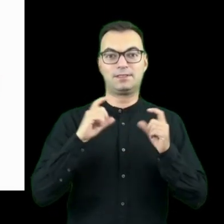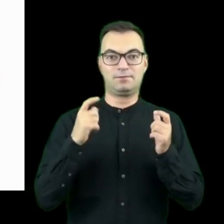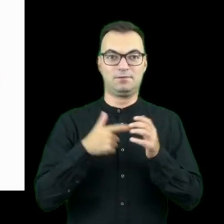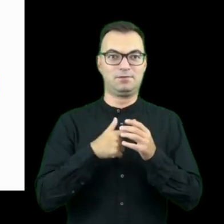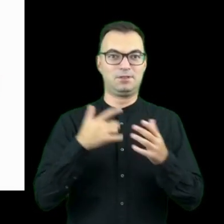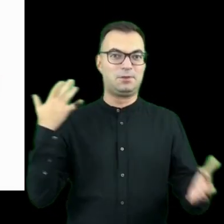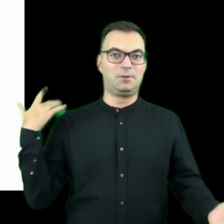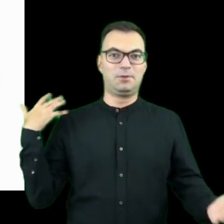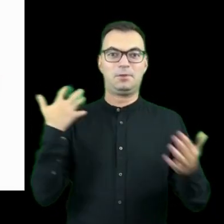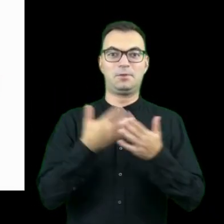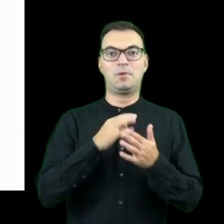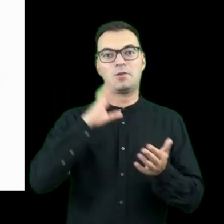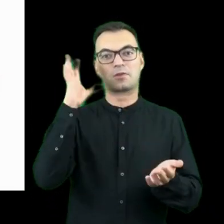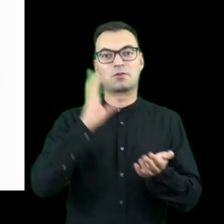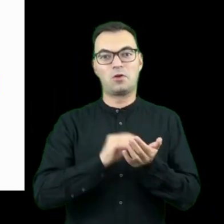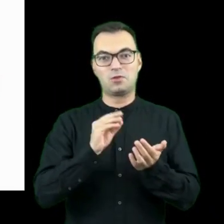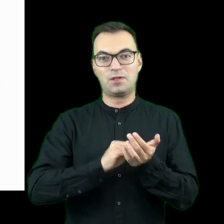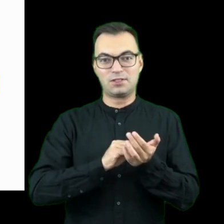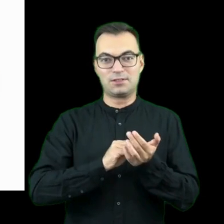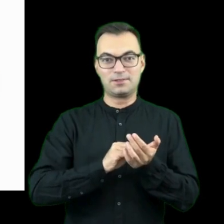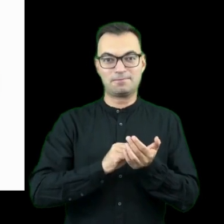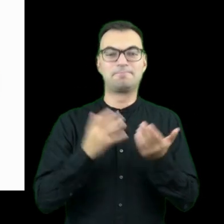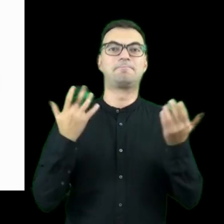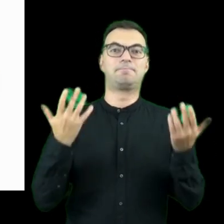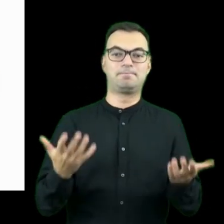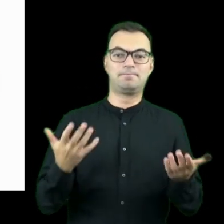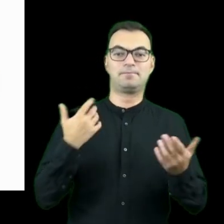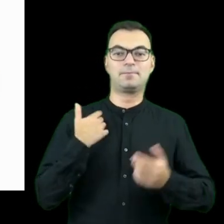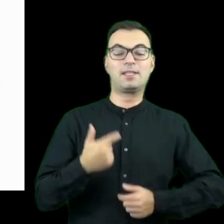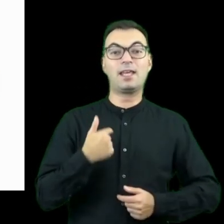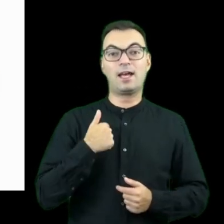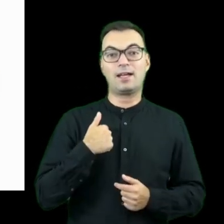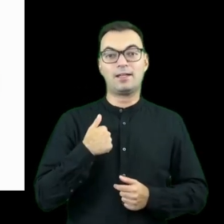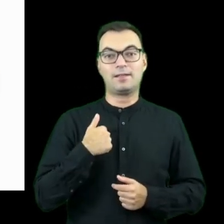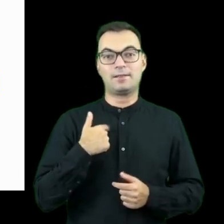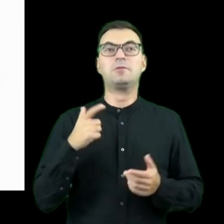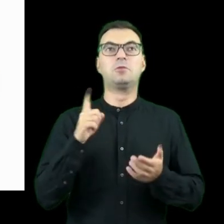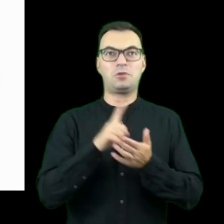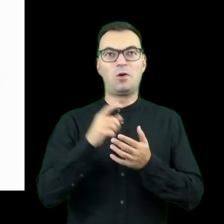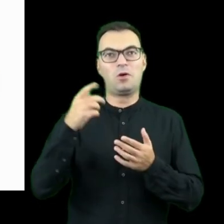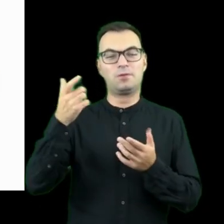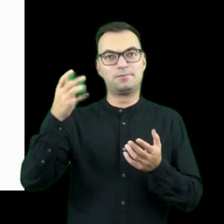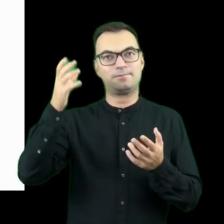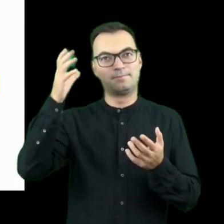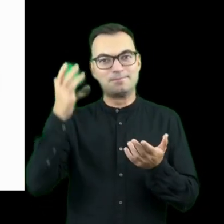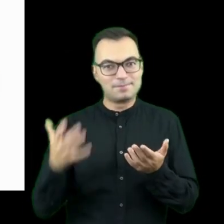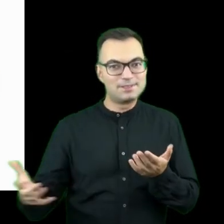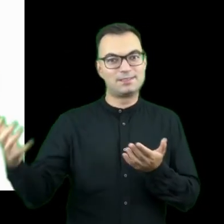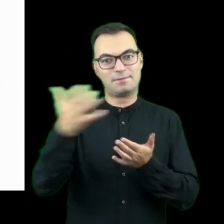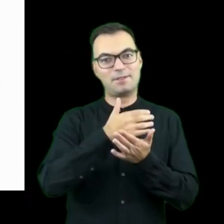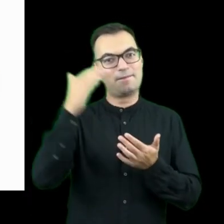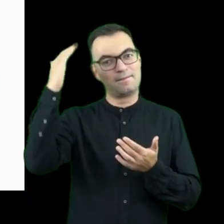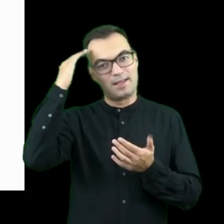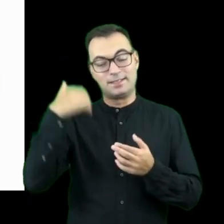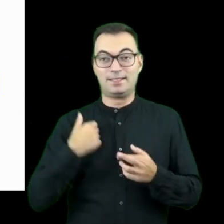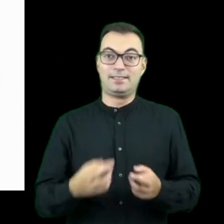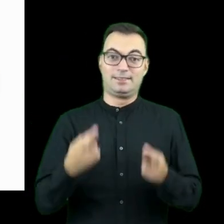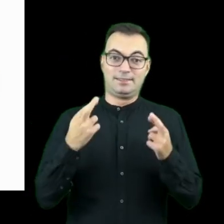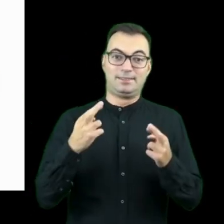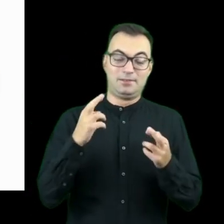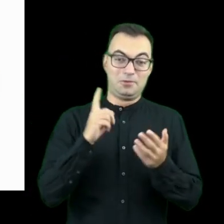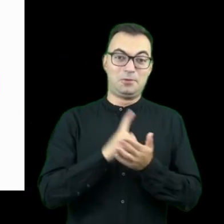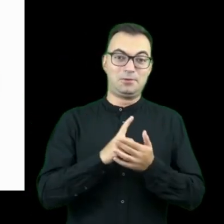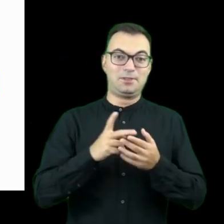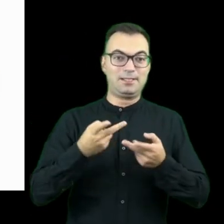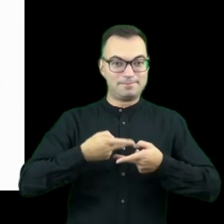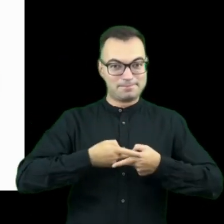doświadczenia związanego z innowacjami, zabrałem trochę wiedzy na ten temat, którą mam nadzieję, że będę w stanie się podzielić dzisiaj